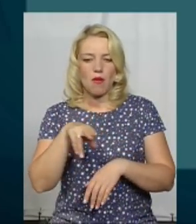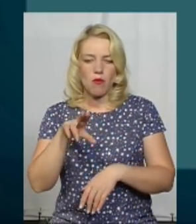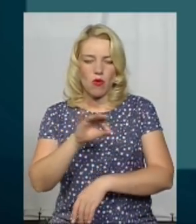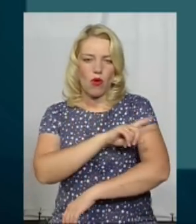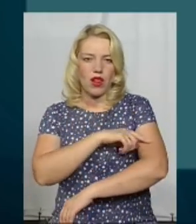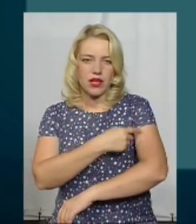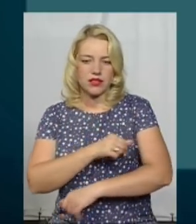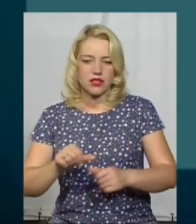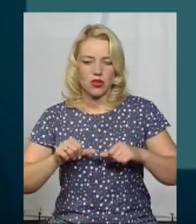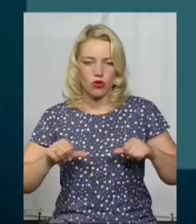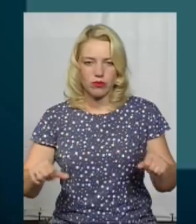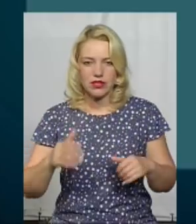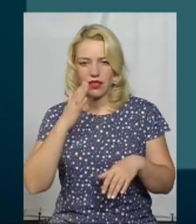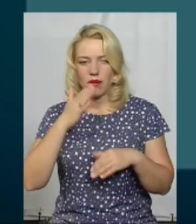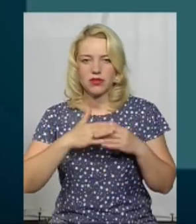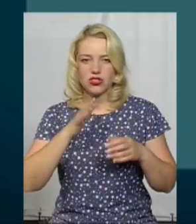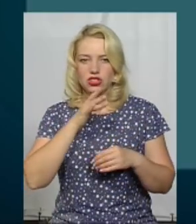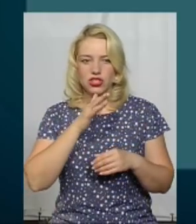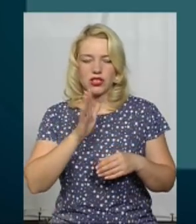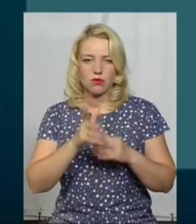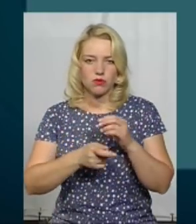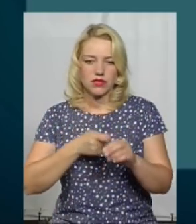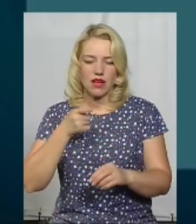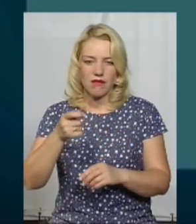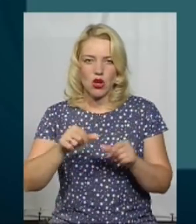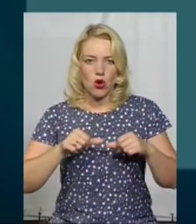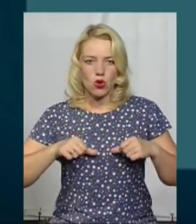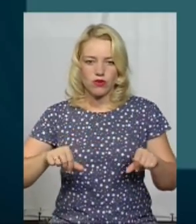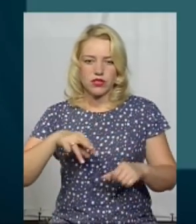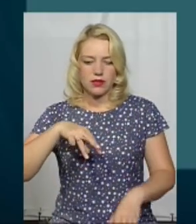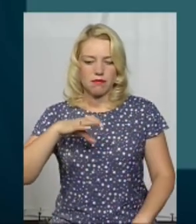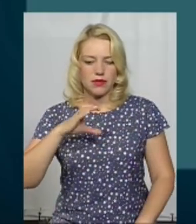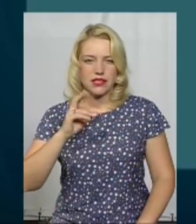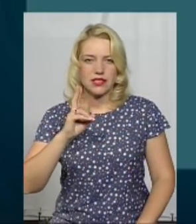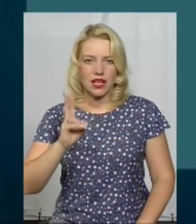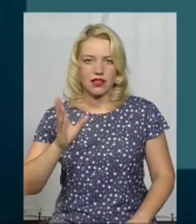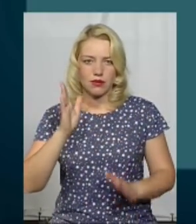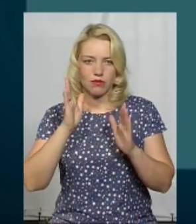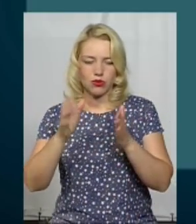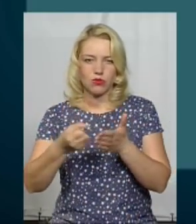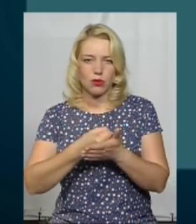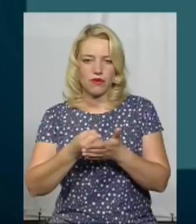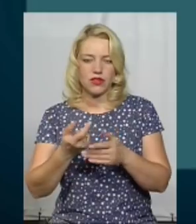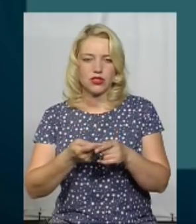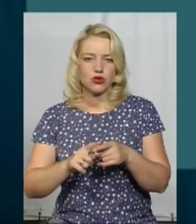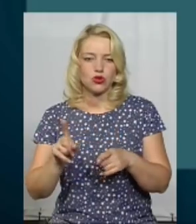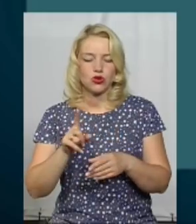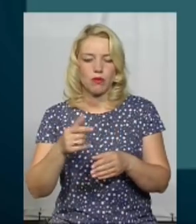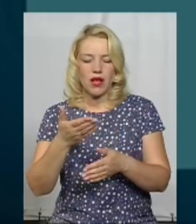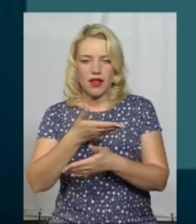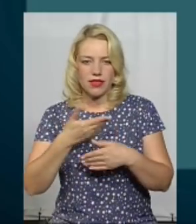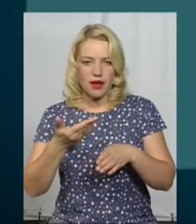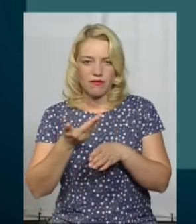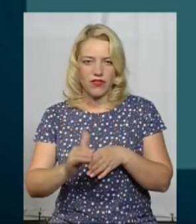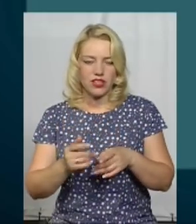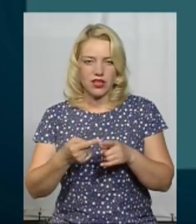Я думаю, що в найближчий час ми заявимо про це комісію МСЕ, і потім будемо добивати того, щоб нам все-таки виділили